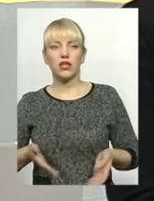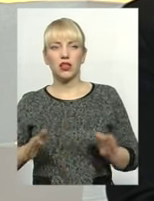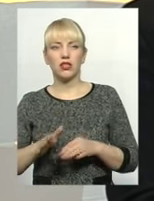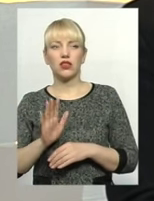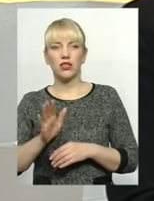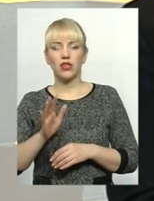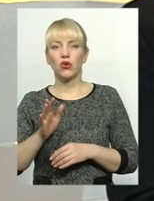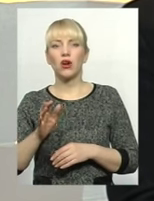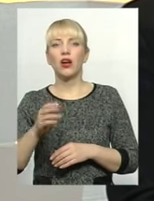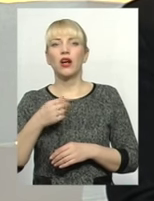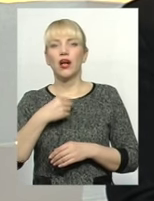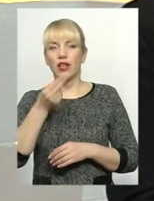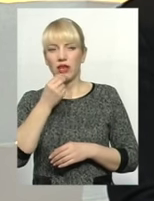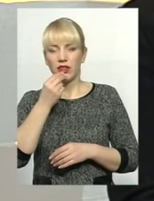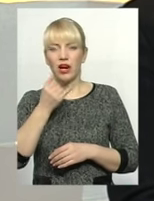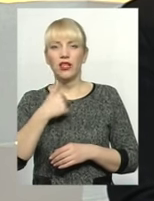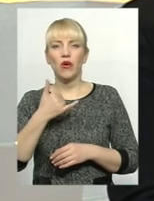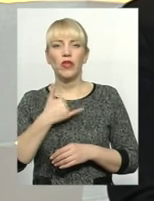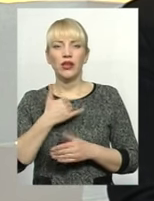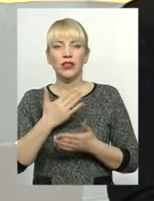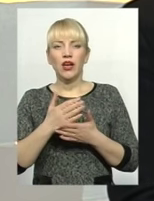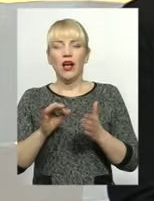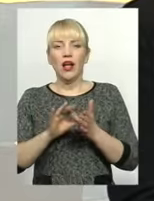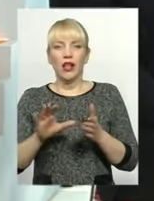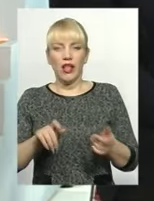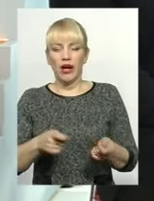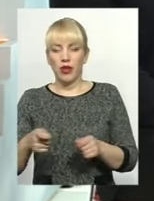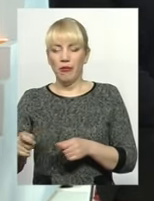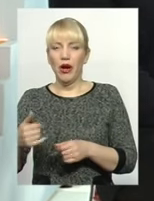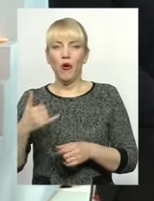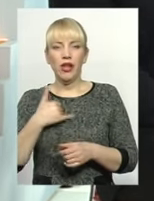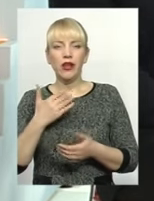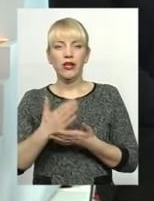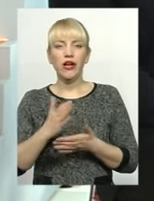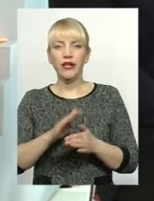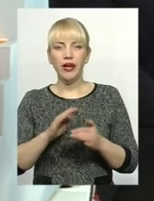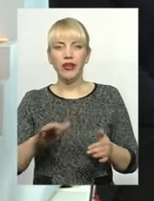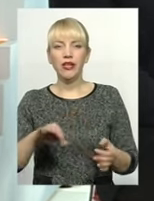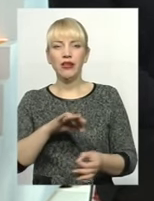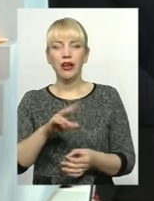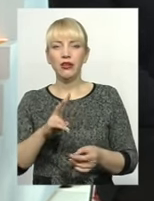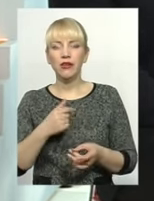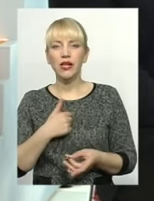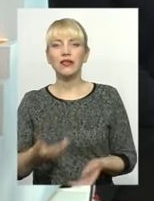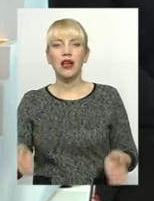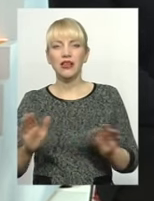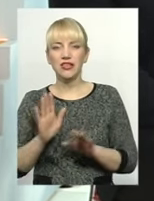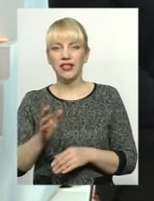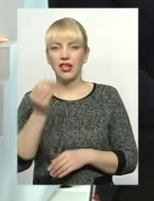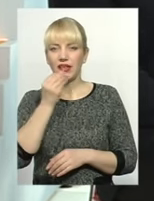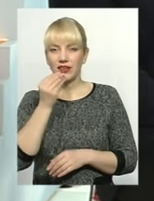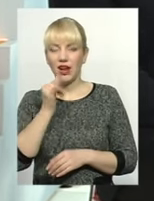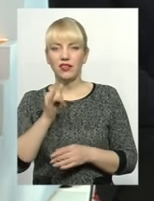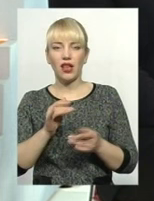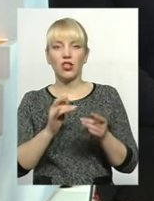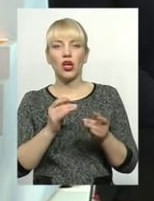електроплити, і в нас є діти-сироти, і інші діти, їм потрібно готовити харчування, то нас залишили їдальню і залишили гуртожиток.